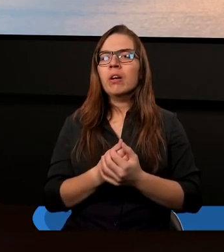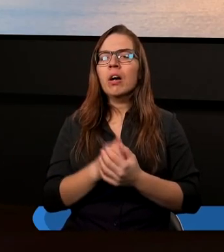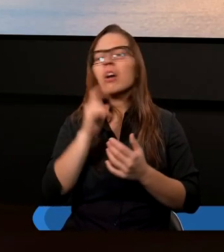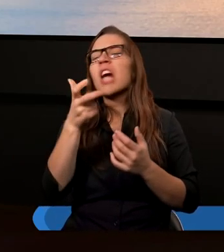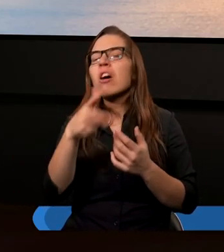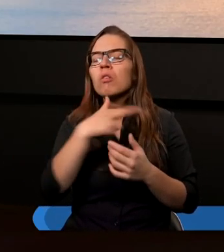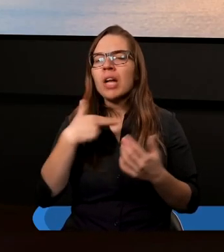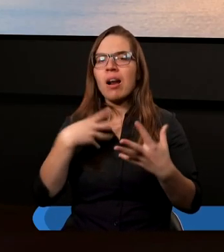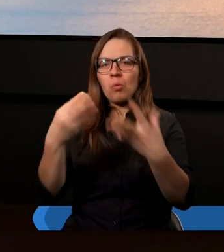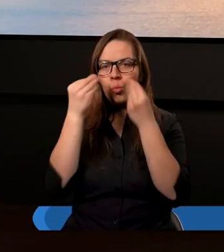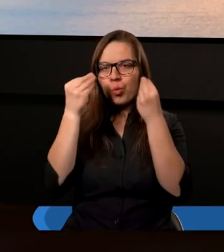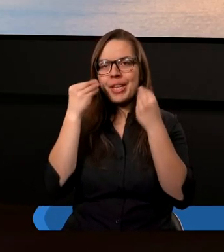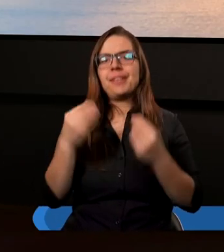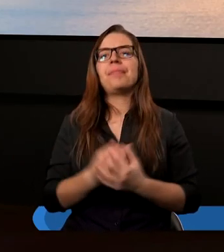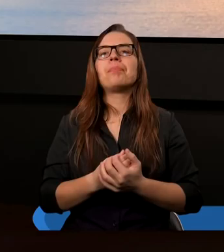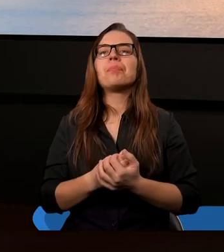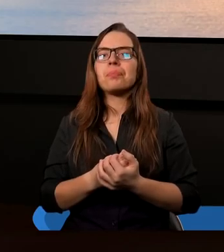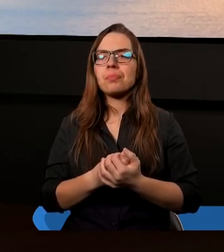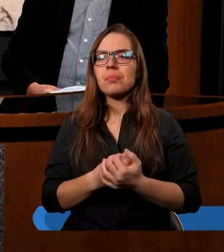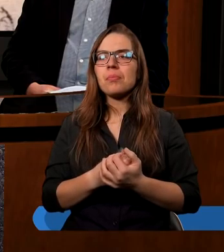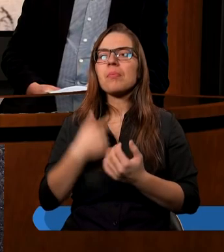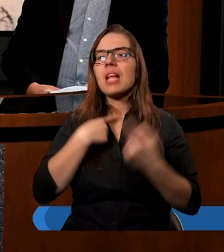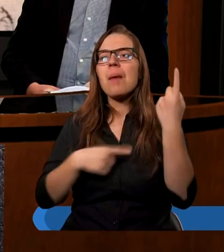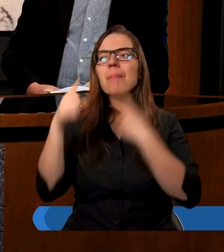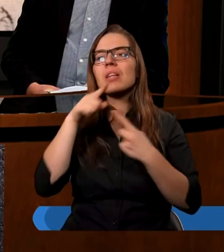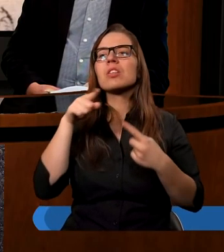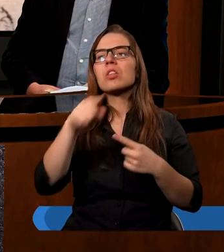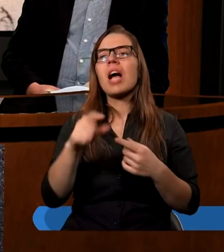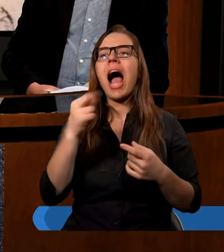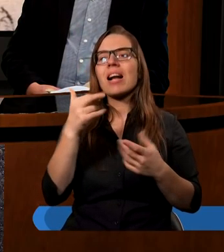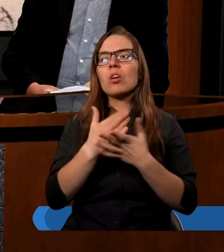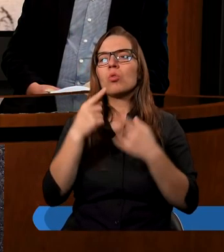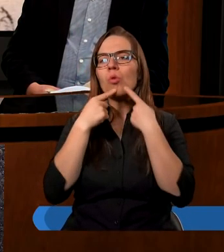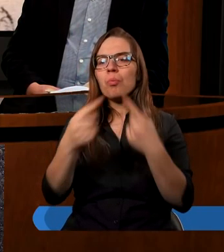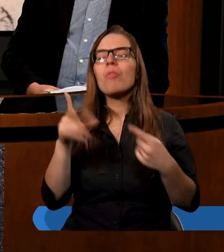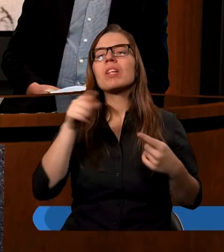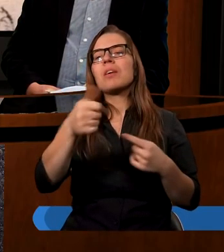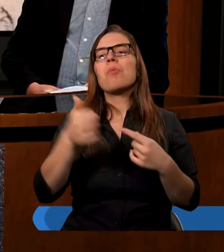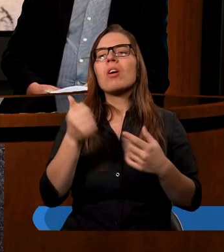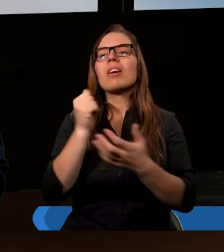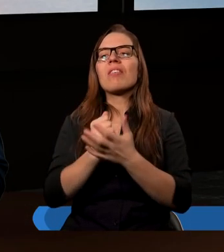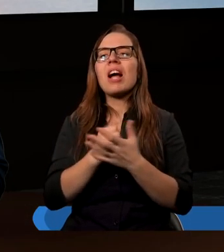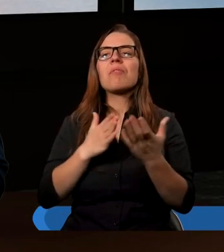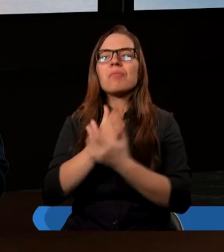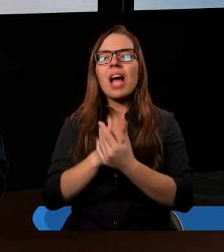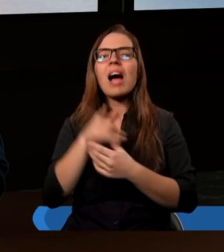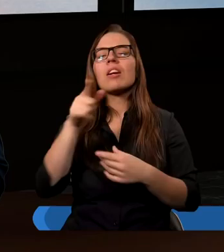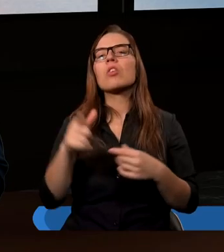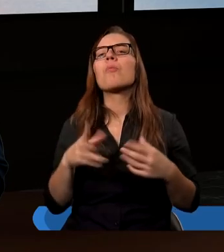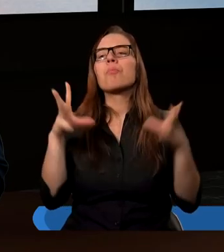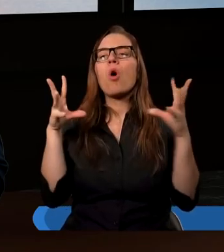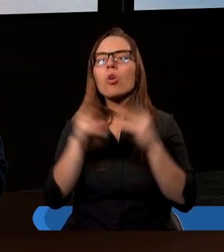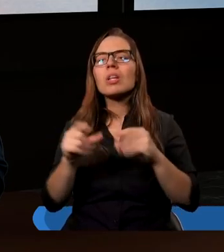ta historia nas uczy? Ja myślę, że Ania już tu powiedziała, że to nie był ten pojedynczy akt wiary, to był trochę takie